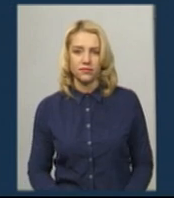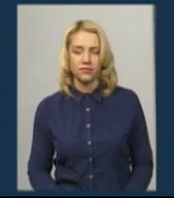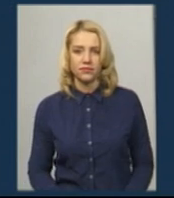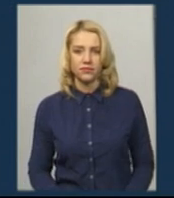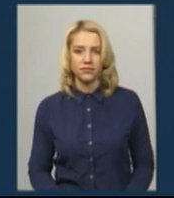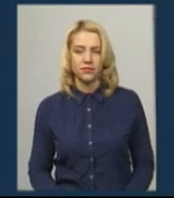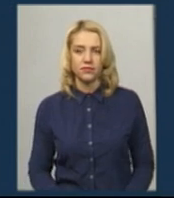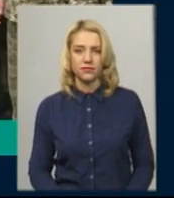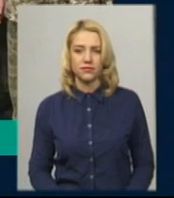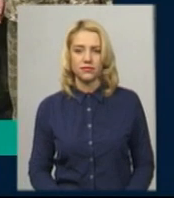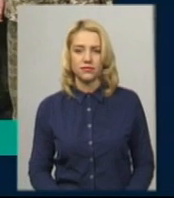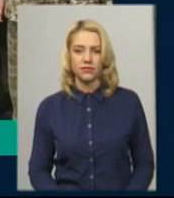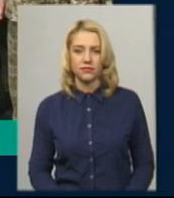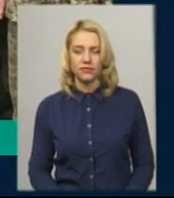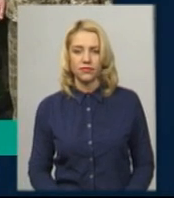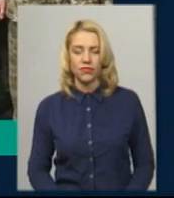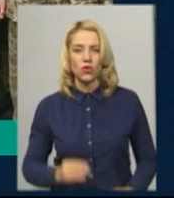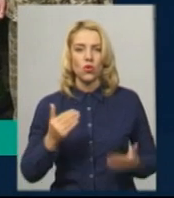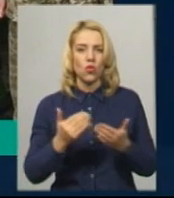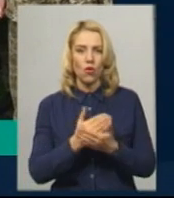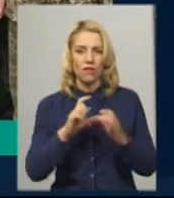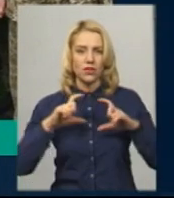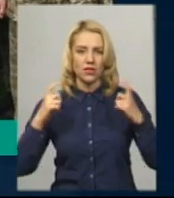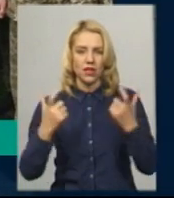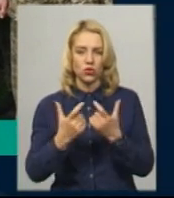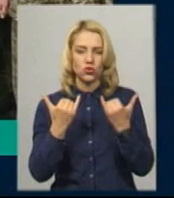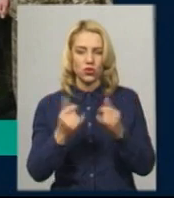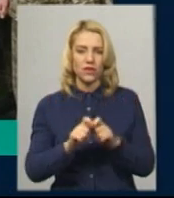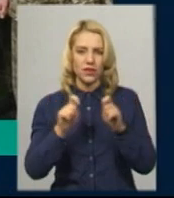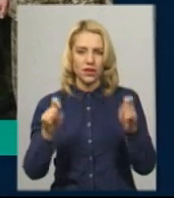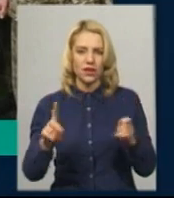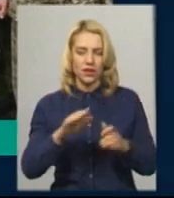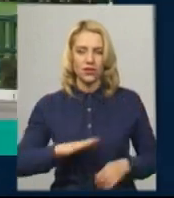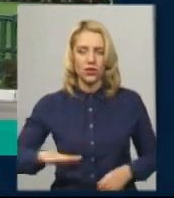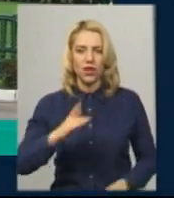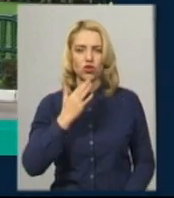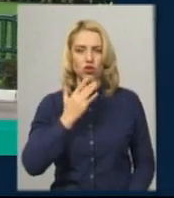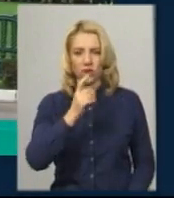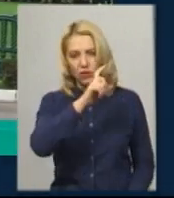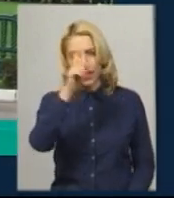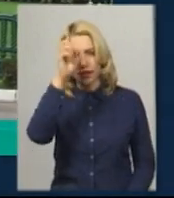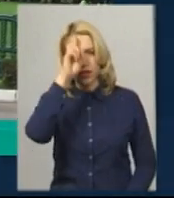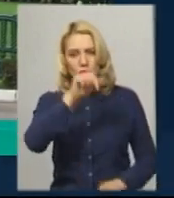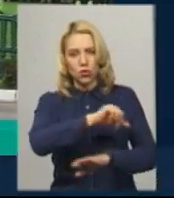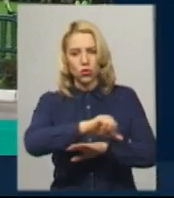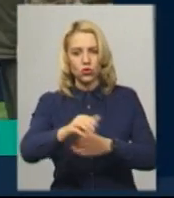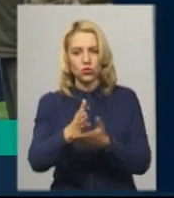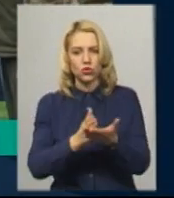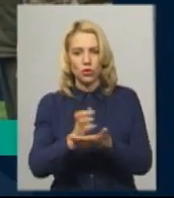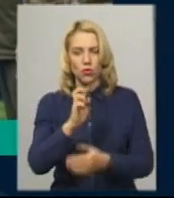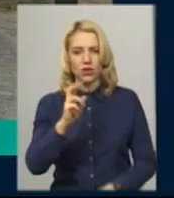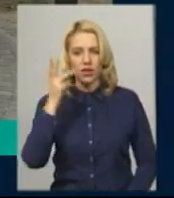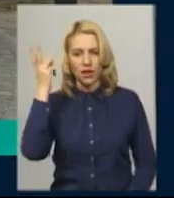Музика Новий стадіон сьогодні відкрили на території Національної академії Держприкордонслужби України ім. Богдана